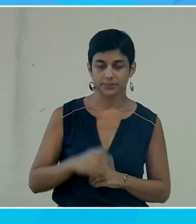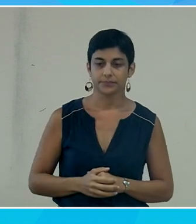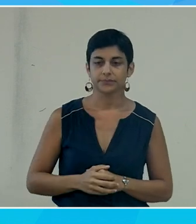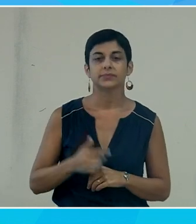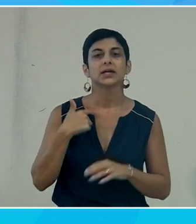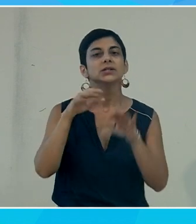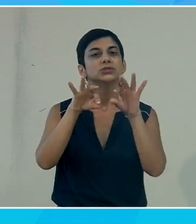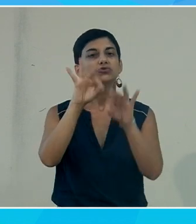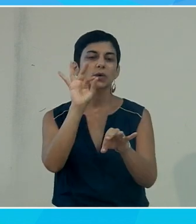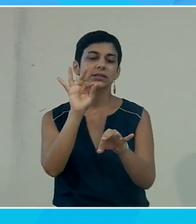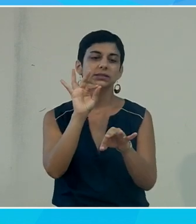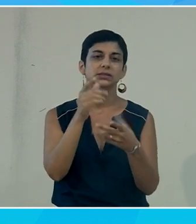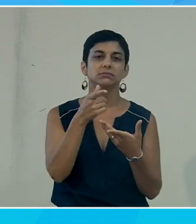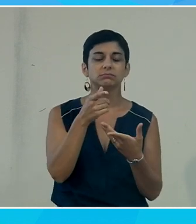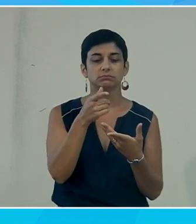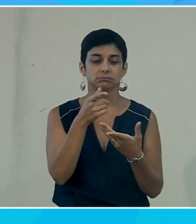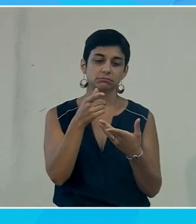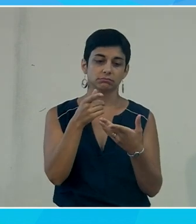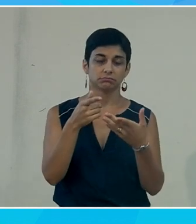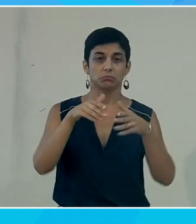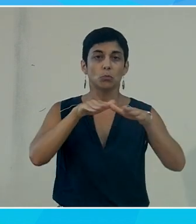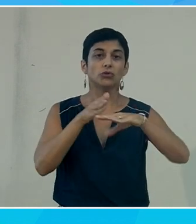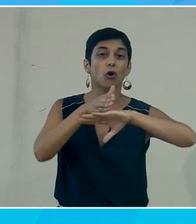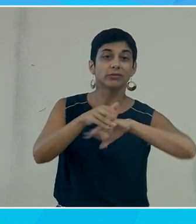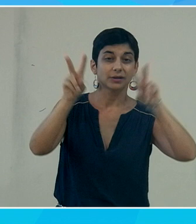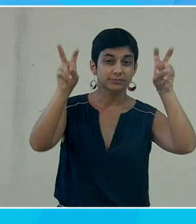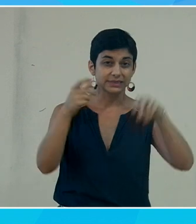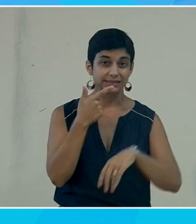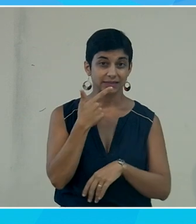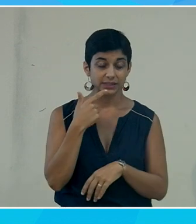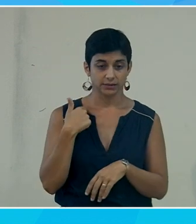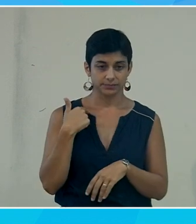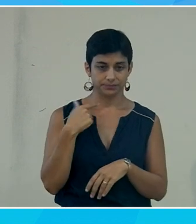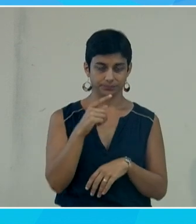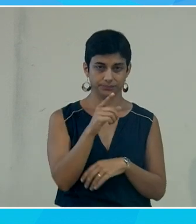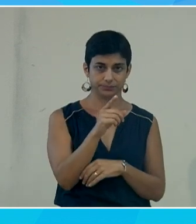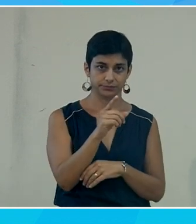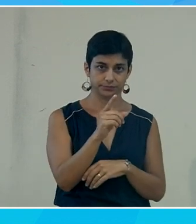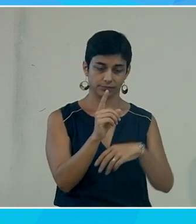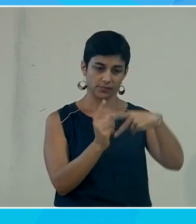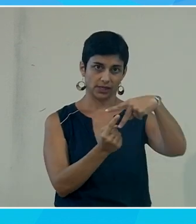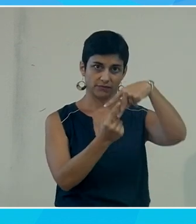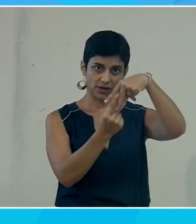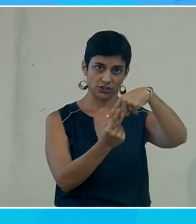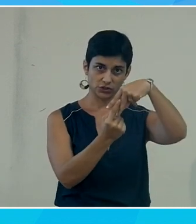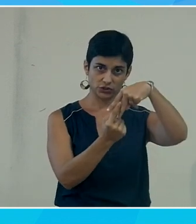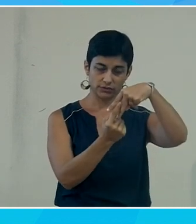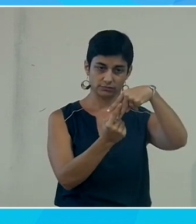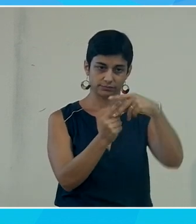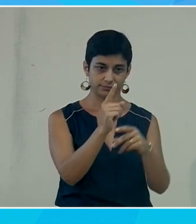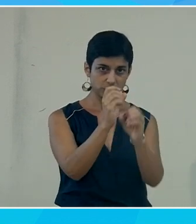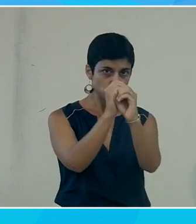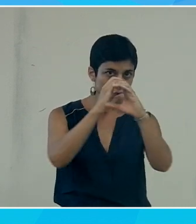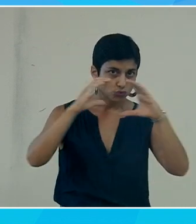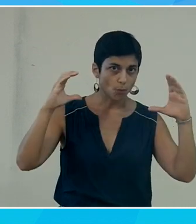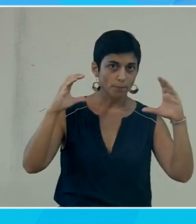d'utiliser un mode ancré. Alors, un mode ancré, ça veut dire quoi ? Ça veut dire que je vais zoomer l'endroit où se trouve mon pointeur dans une zone, dans une